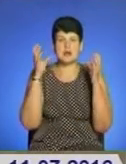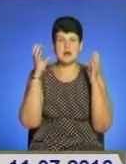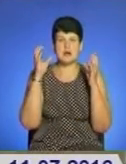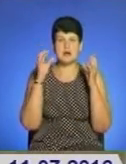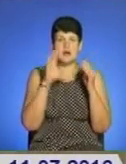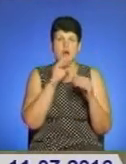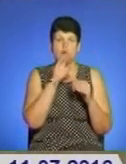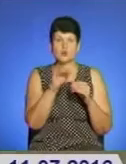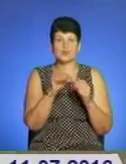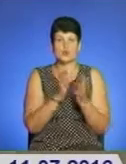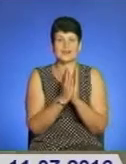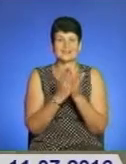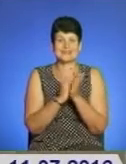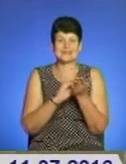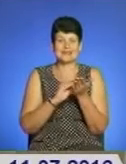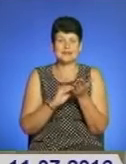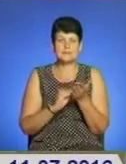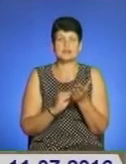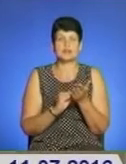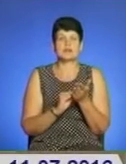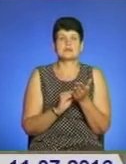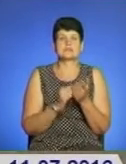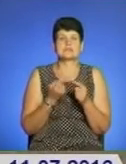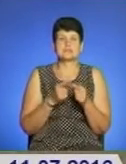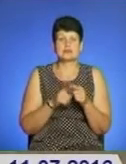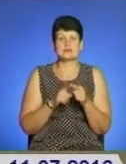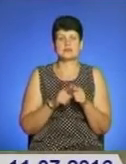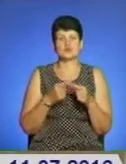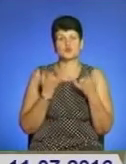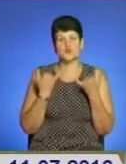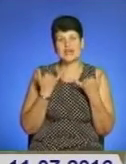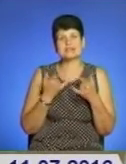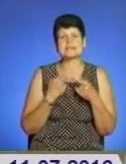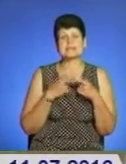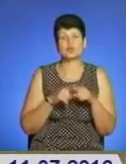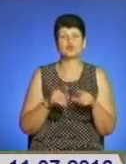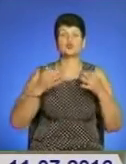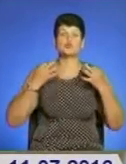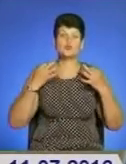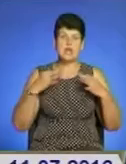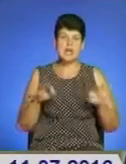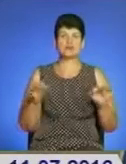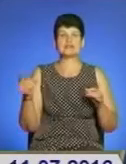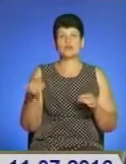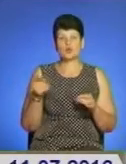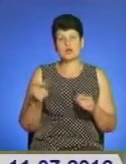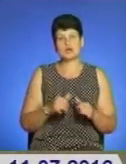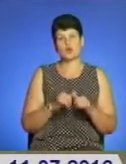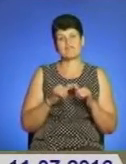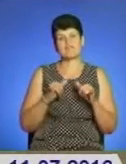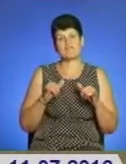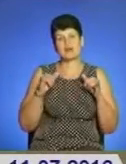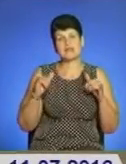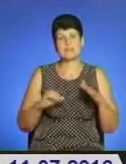навчитися поводитися перед камерою. Тобто такі сучасні технології дозволяють Тернополянам розвиватися на базі